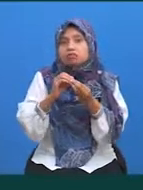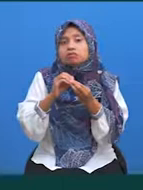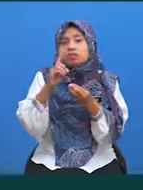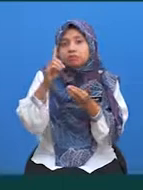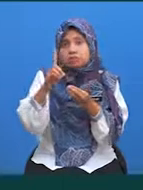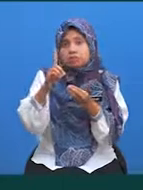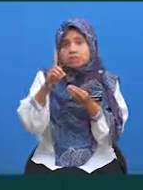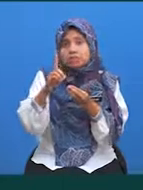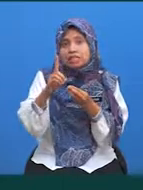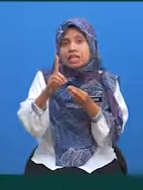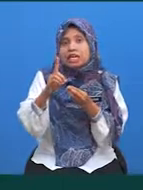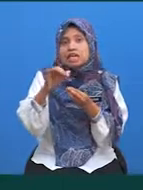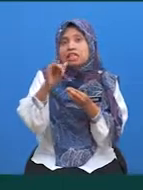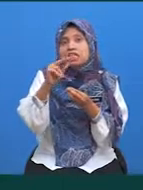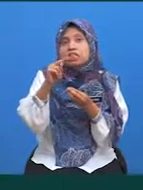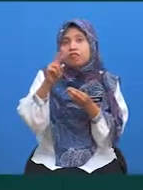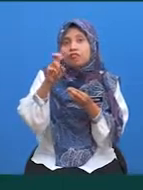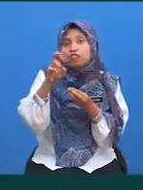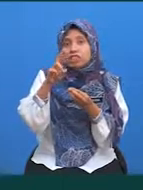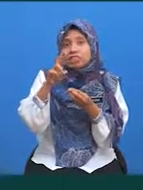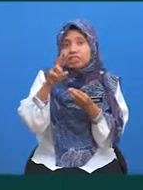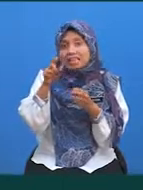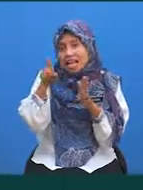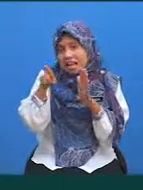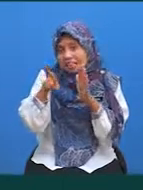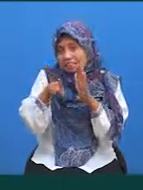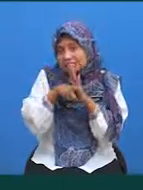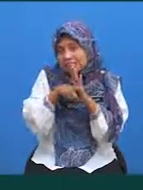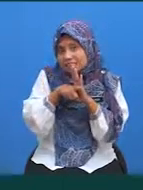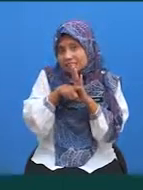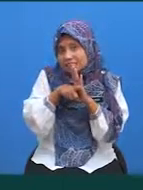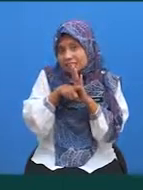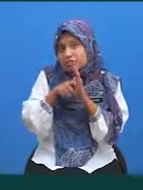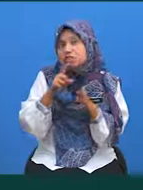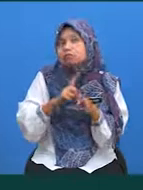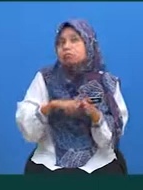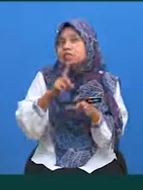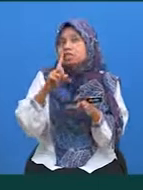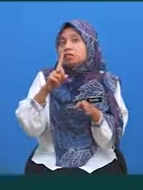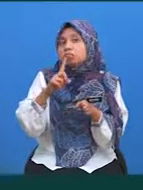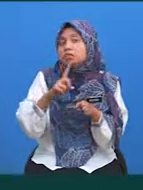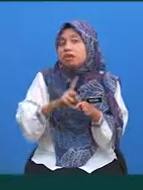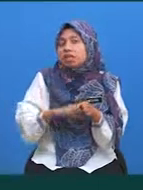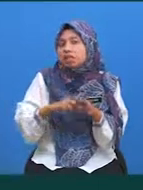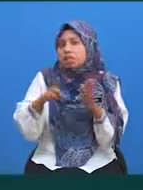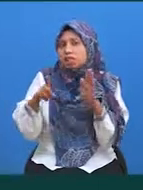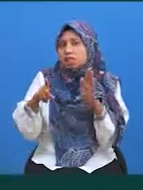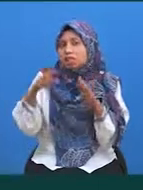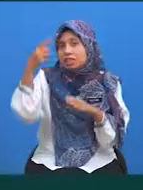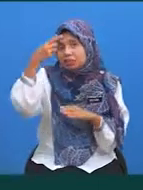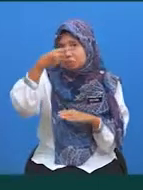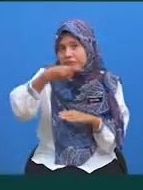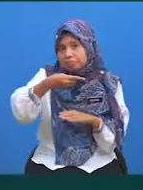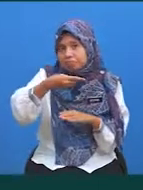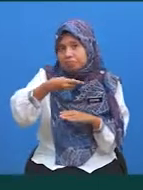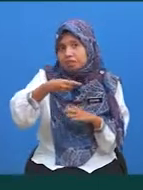inverse Inverse, letak negatif Ok, letak di mana? Ya, letak di depan